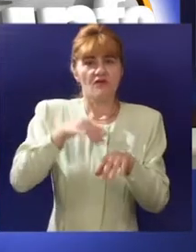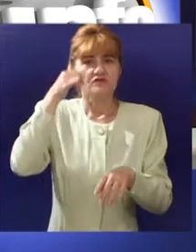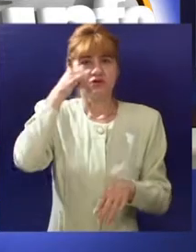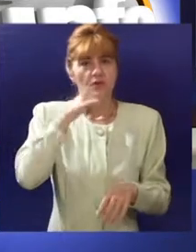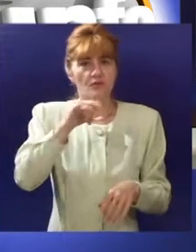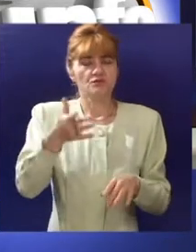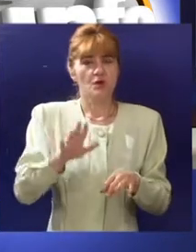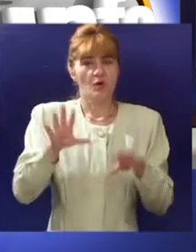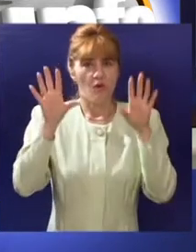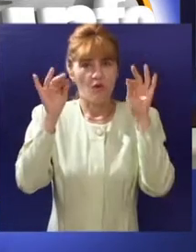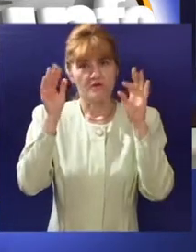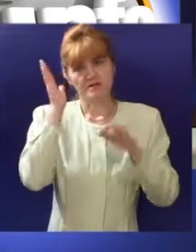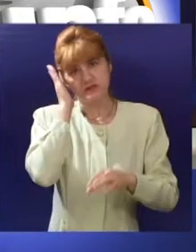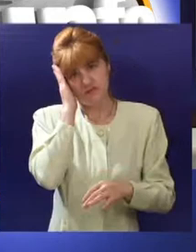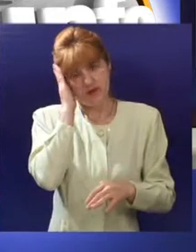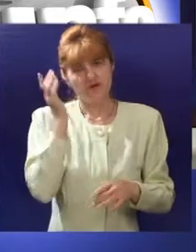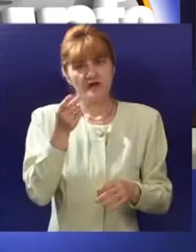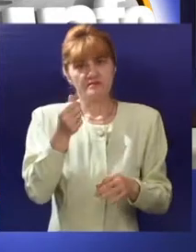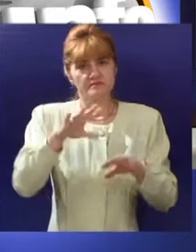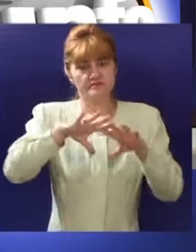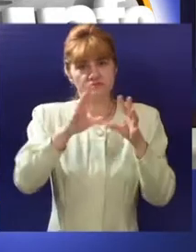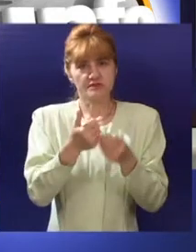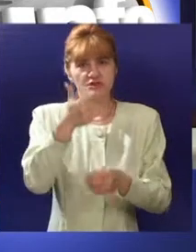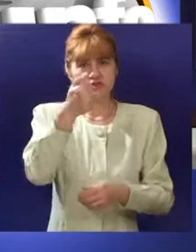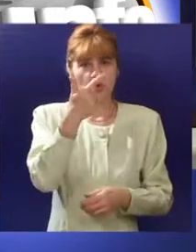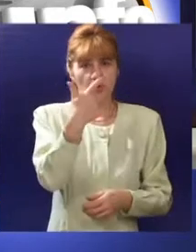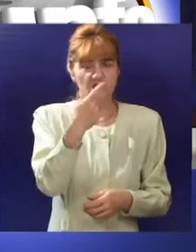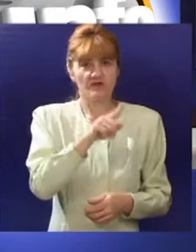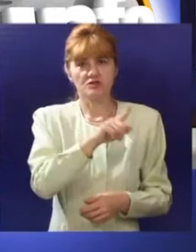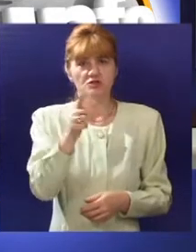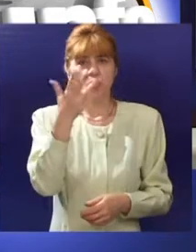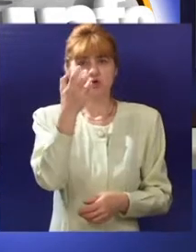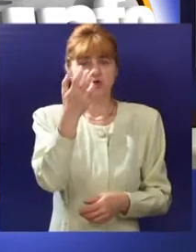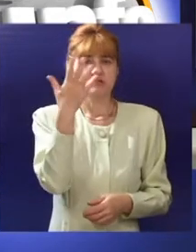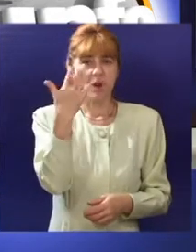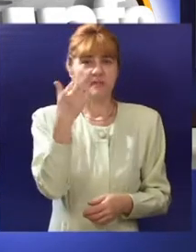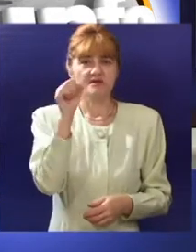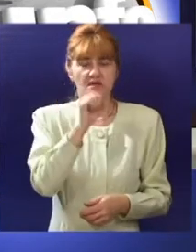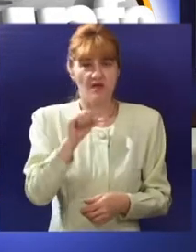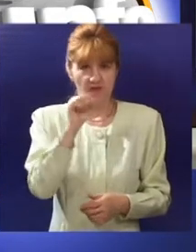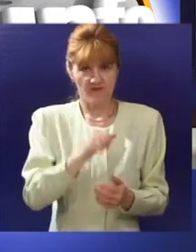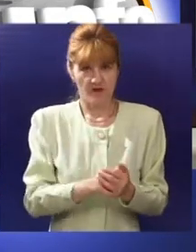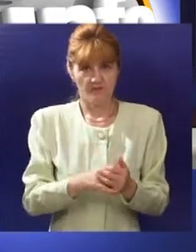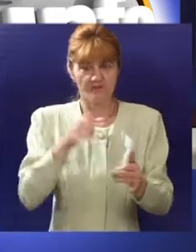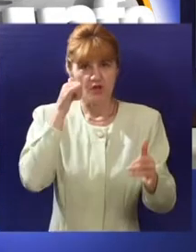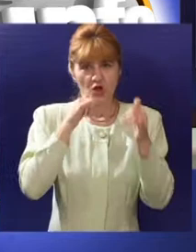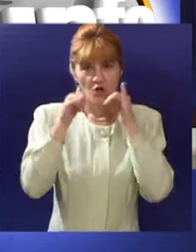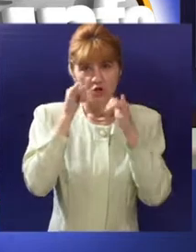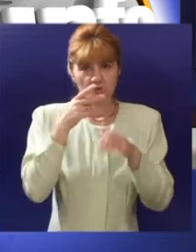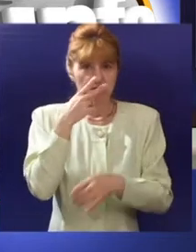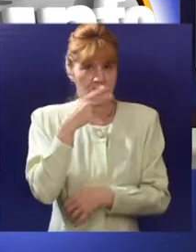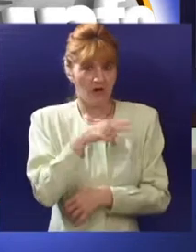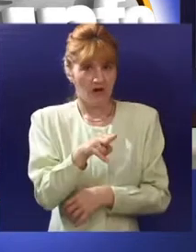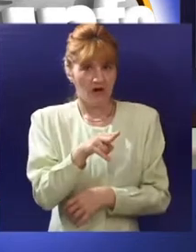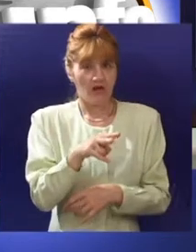najčešća putovanja dužine oko 10 noćenja, a cene se kreću od 120 do 450 evra. Turistička inspekcija pored